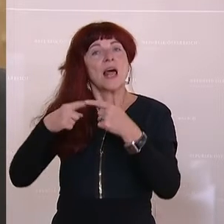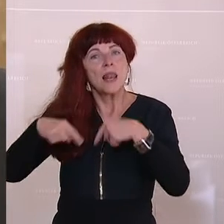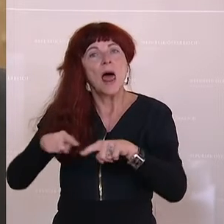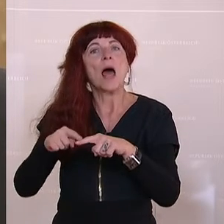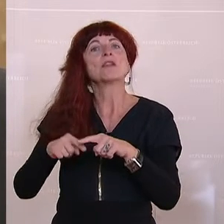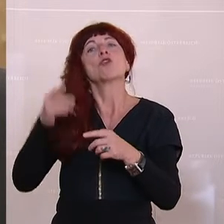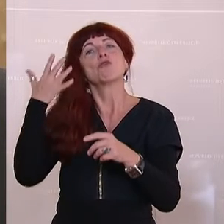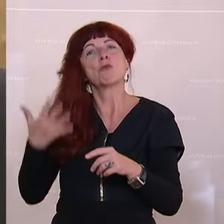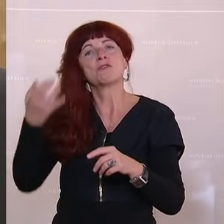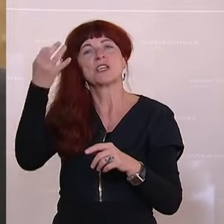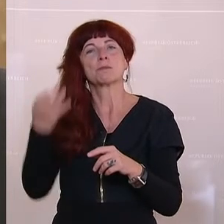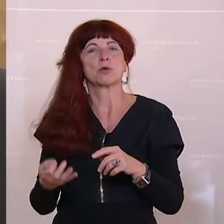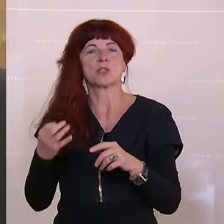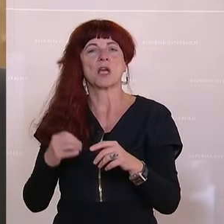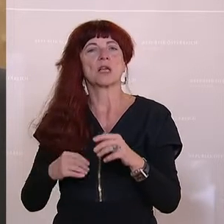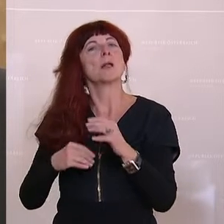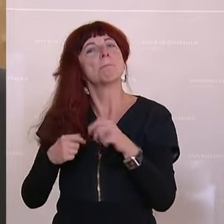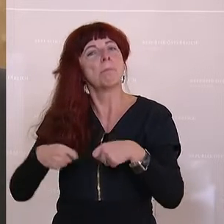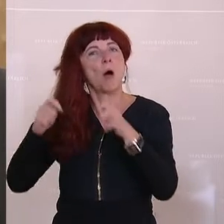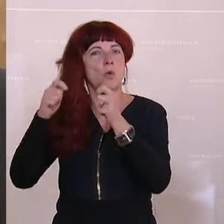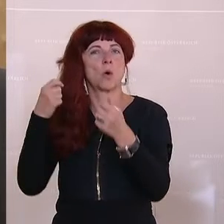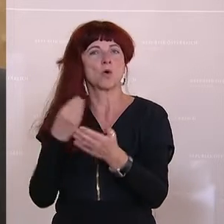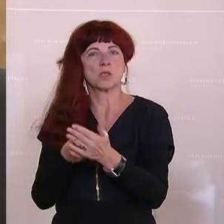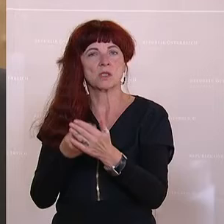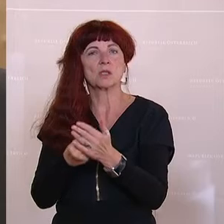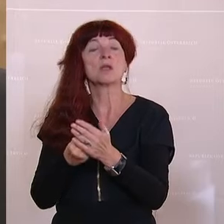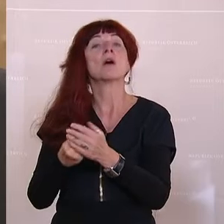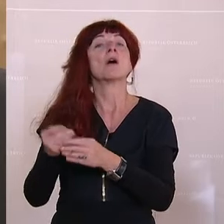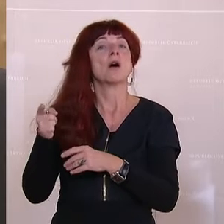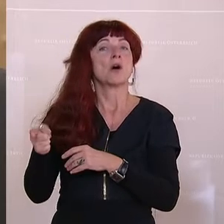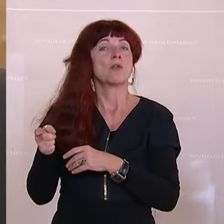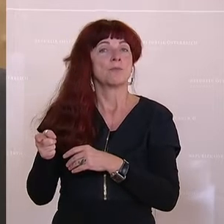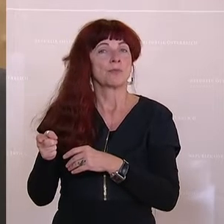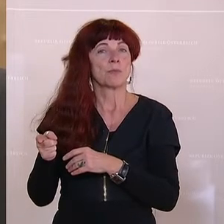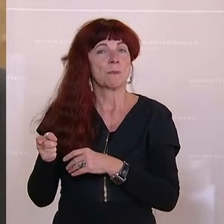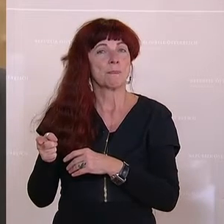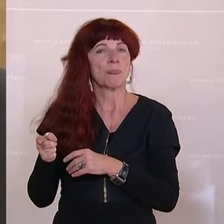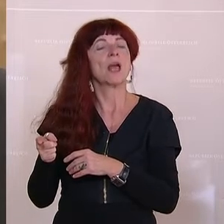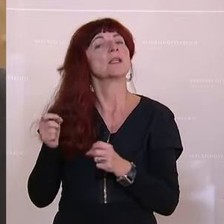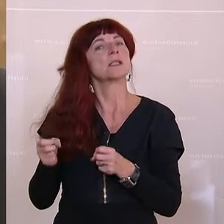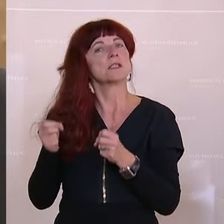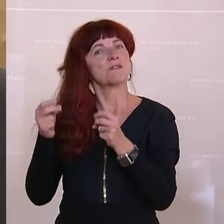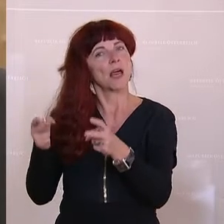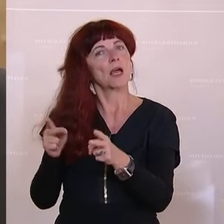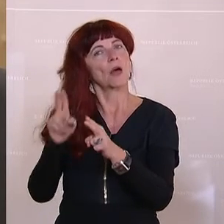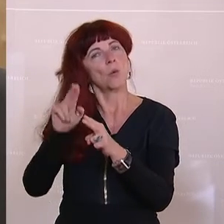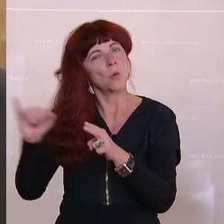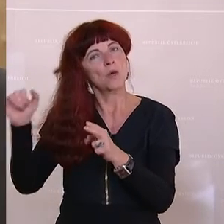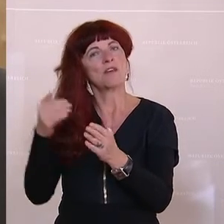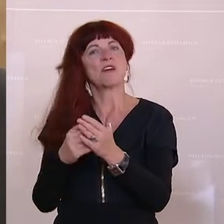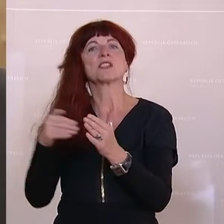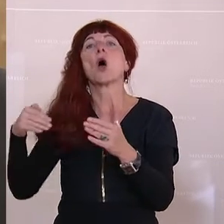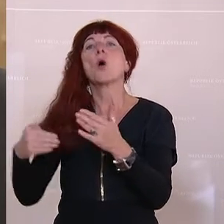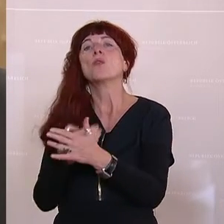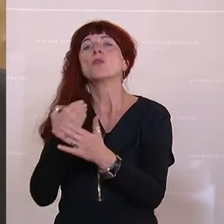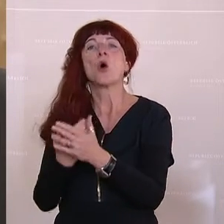Errichtungskosten für die Zwecke der Universität erforderlichen, neu zu